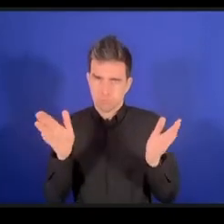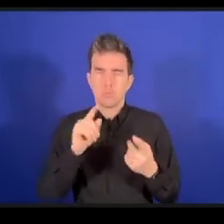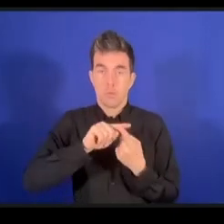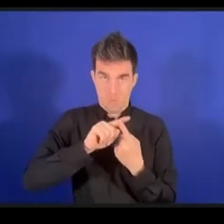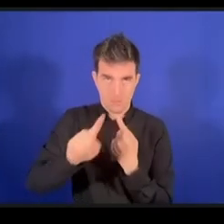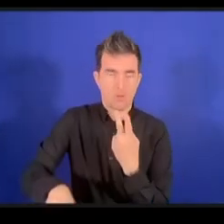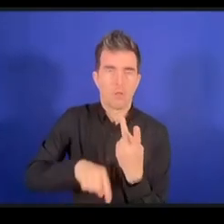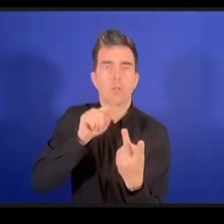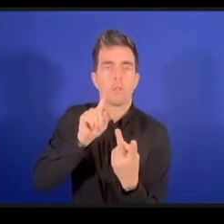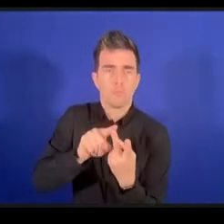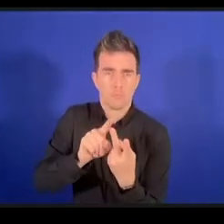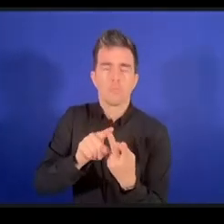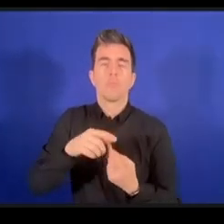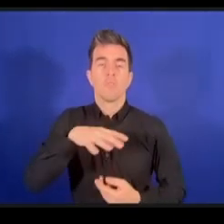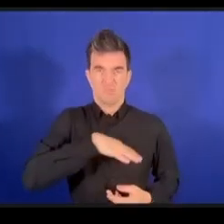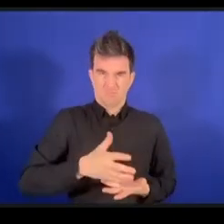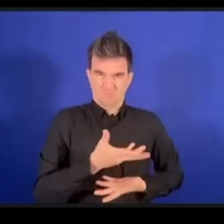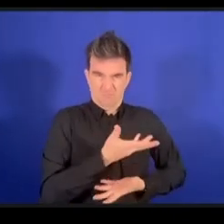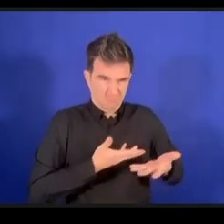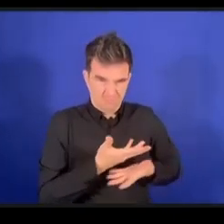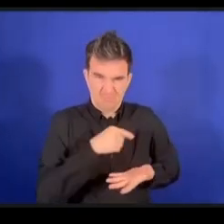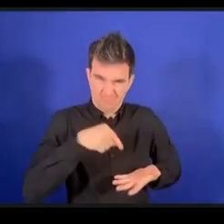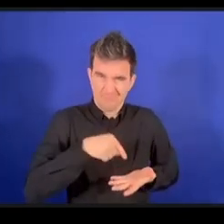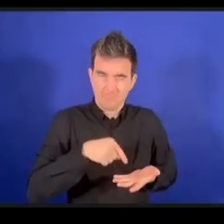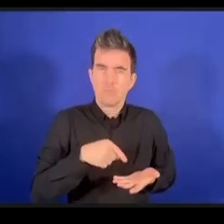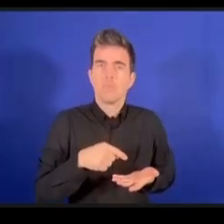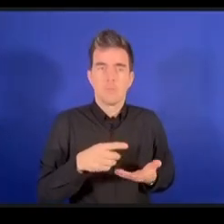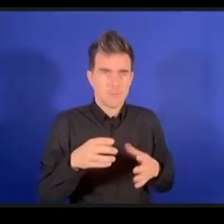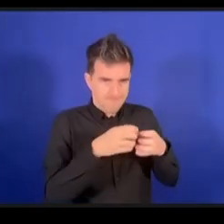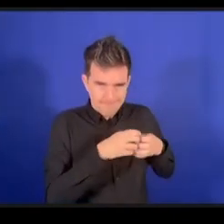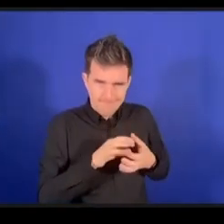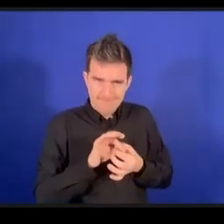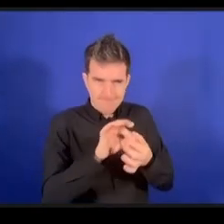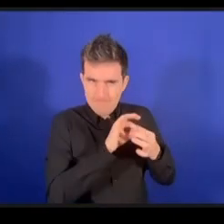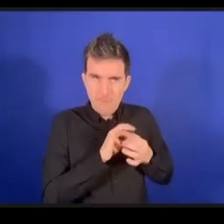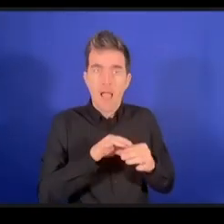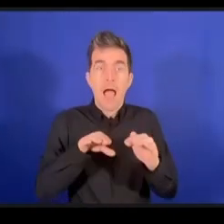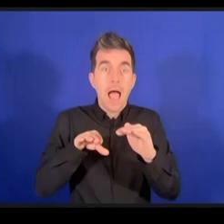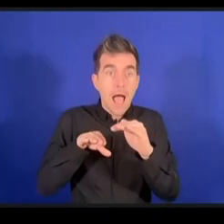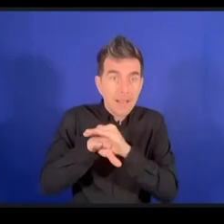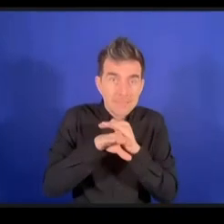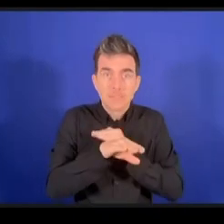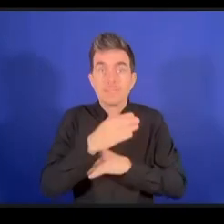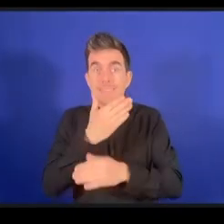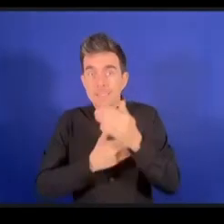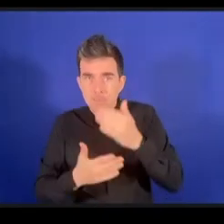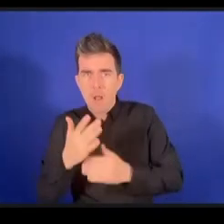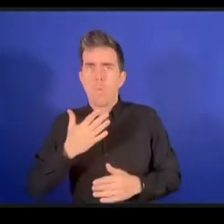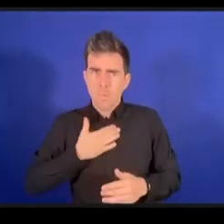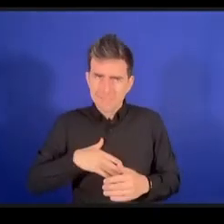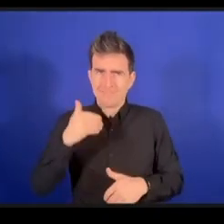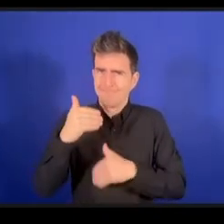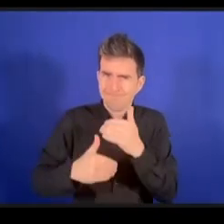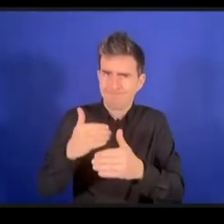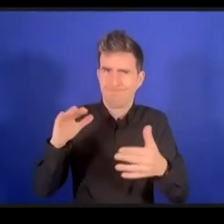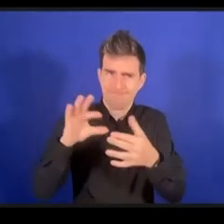واستعداد للعمل مع كافة أعضاء وهيئات